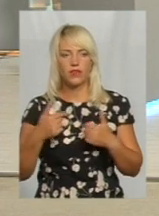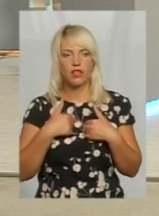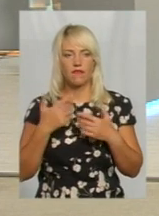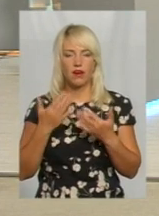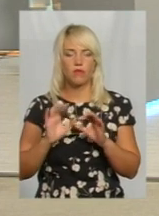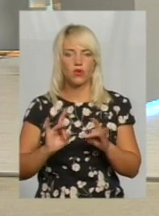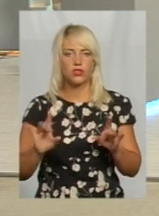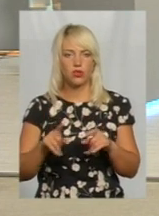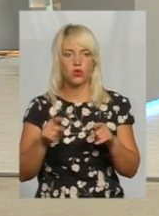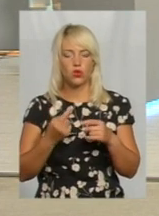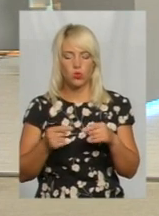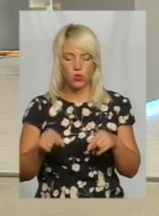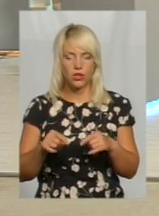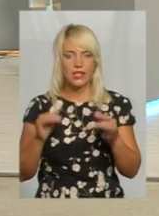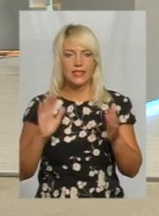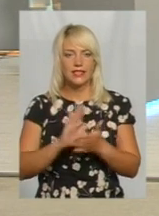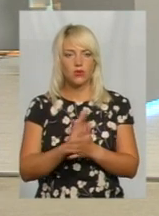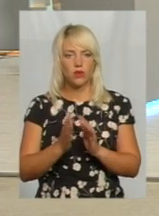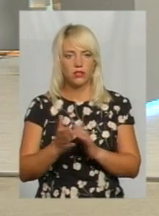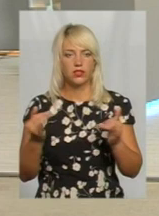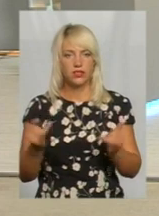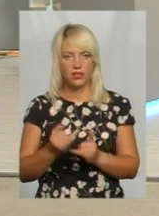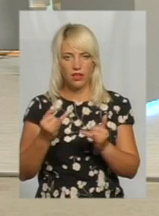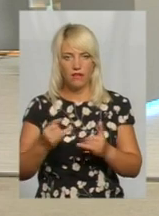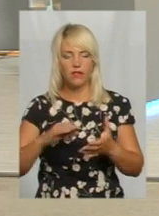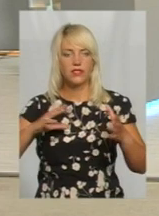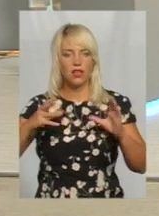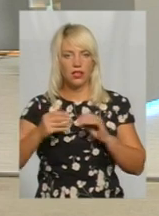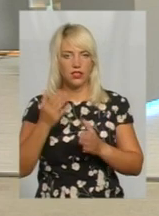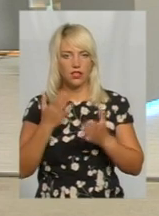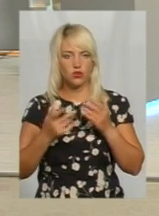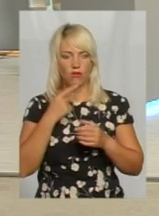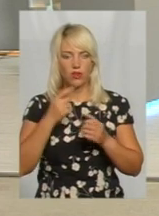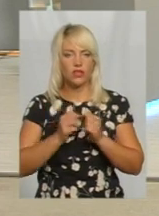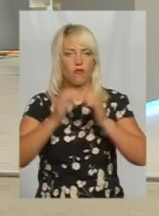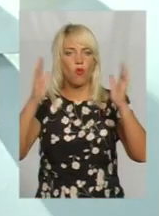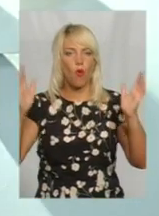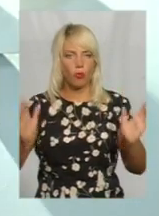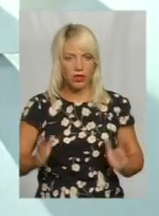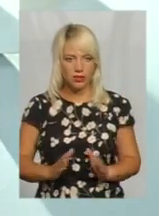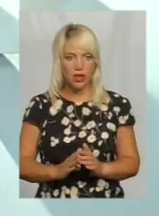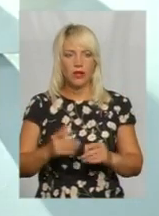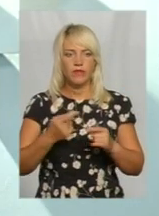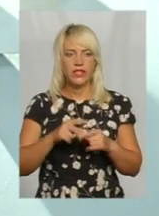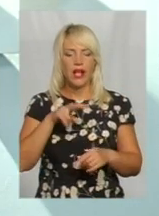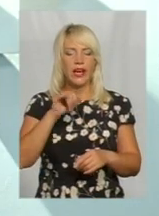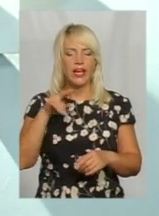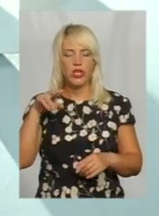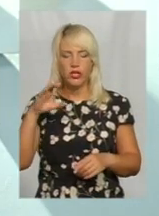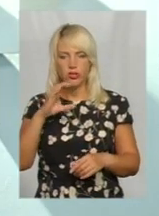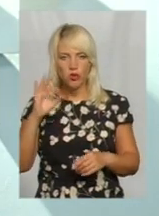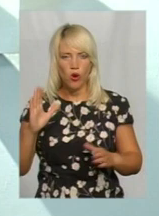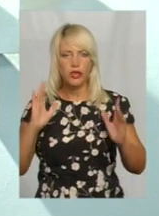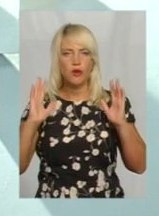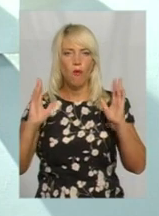ситуація взагалі дуже цікава. Ви знаєте, взагалі, якщо взяти в комплексі, то оці лісосмуги, вони